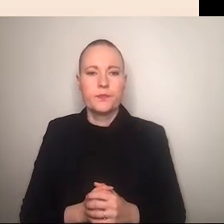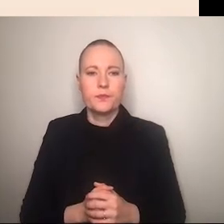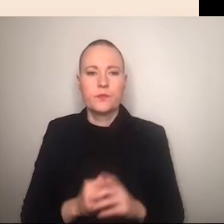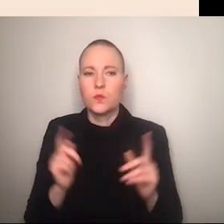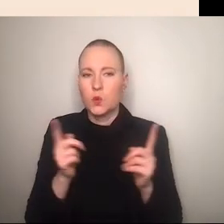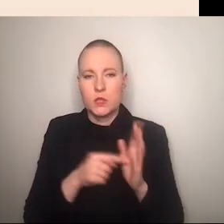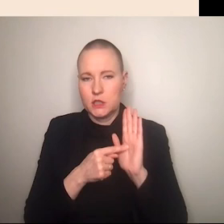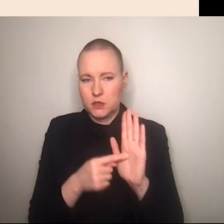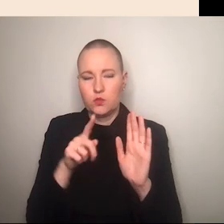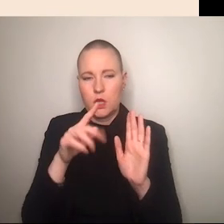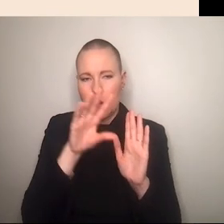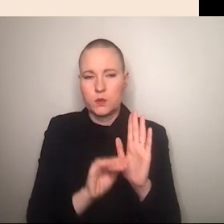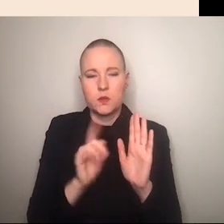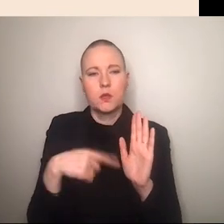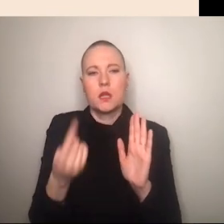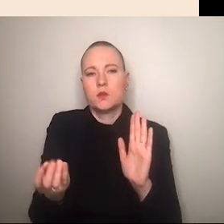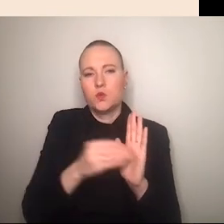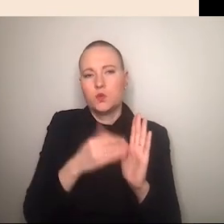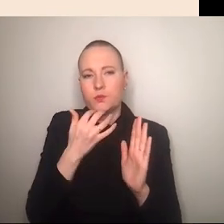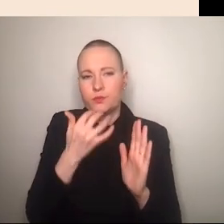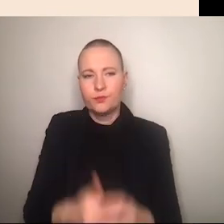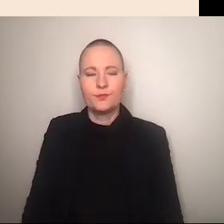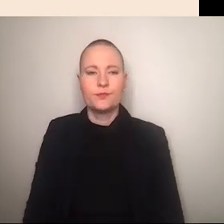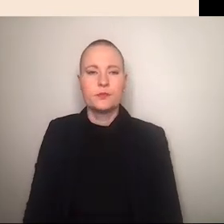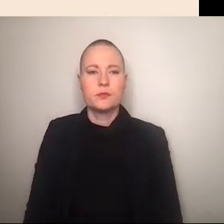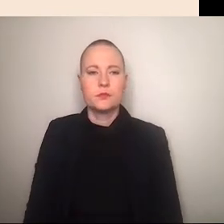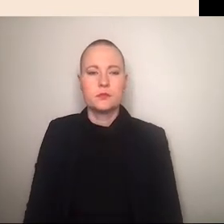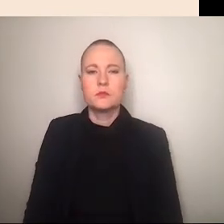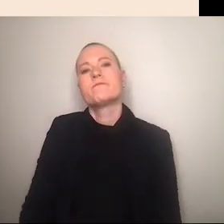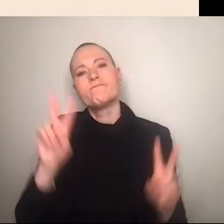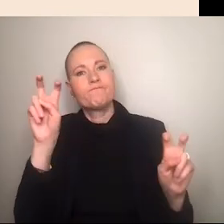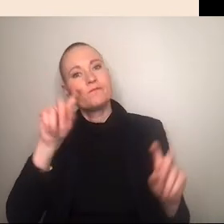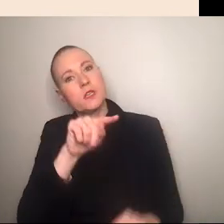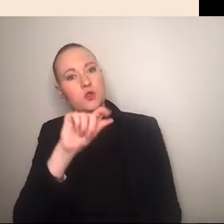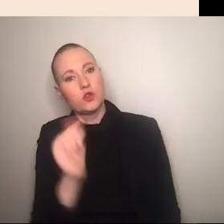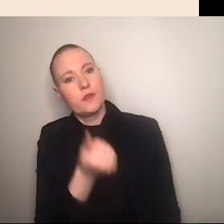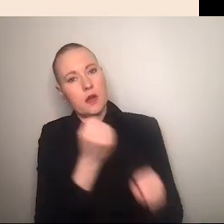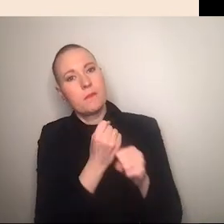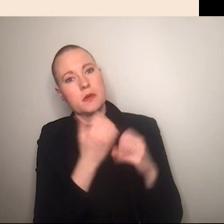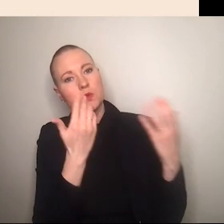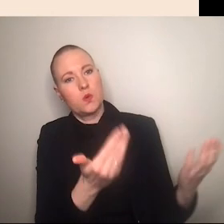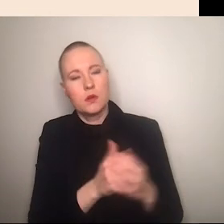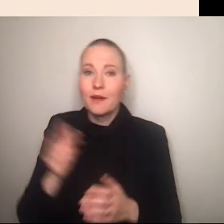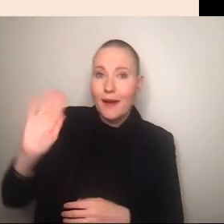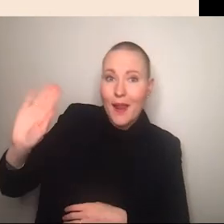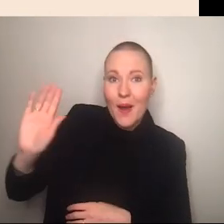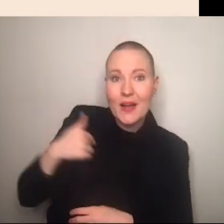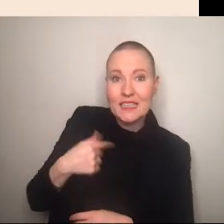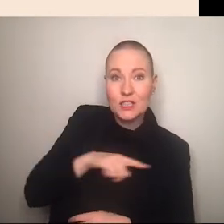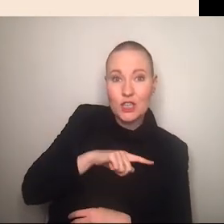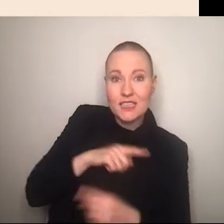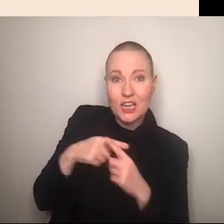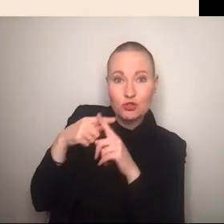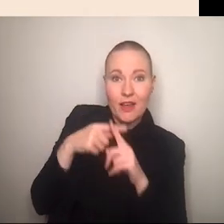anspielen und dann ausmachen und dann noch was zu sagen sie haben es schon wieder getan ich bin der gender stern die